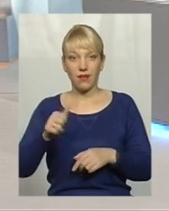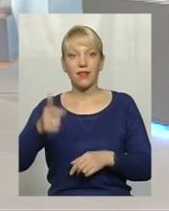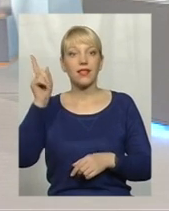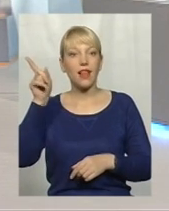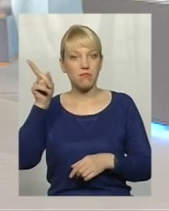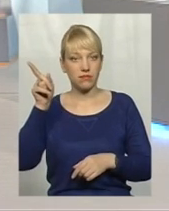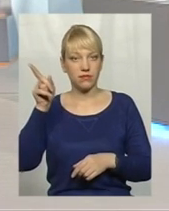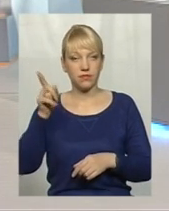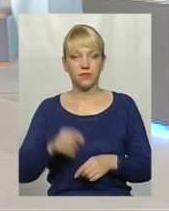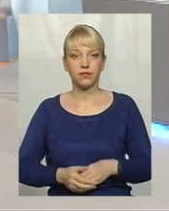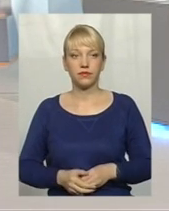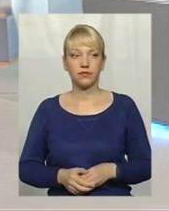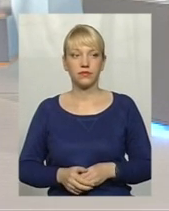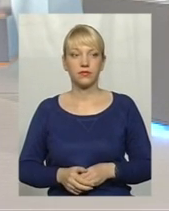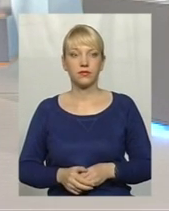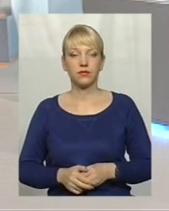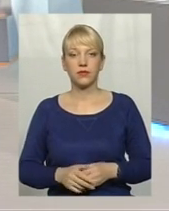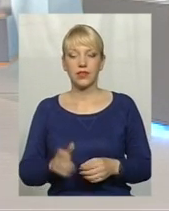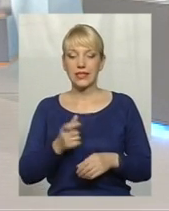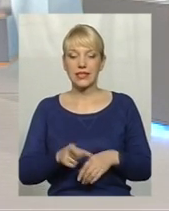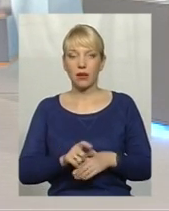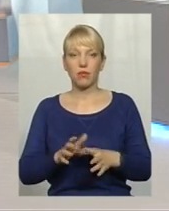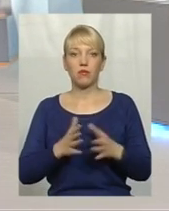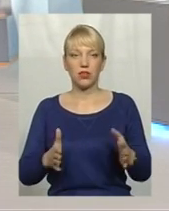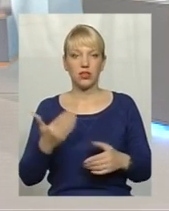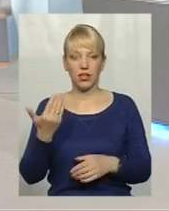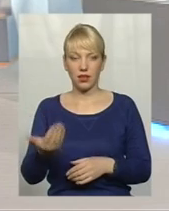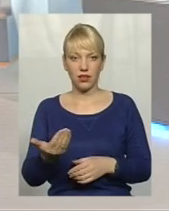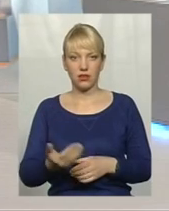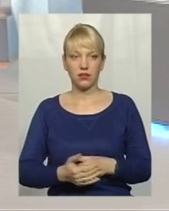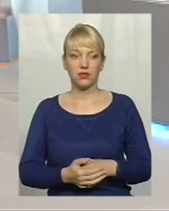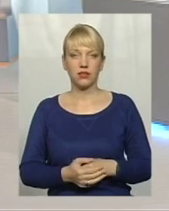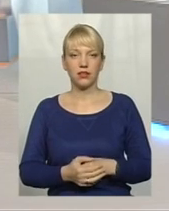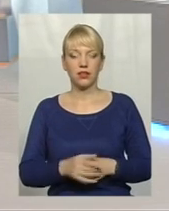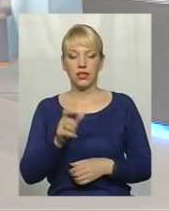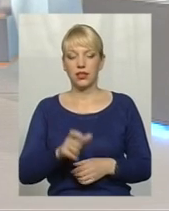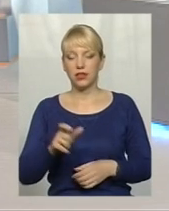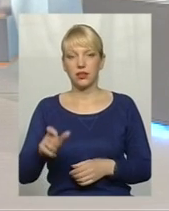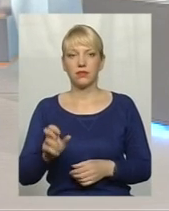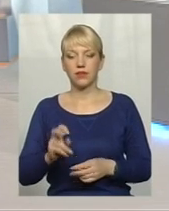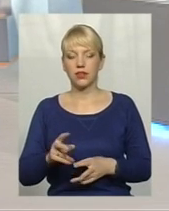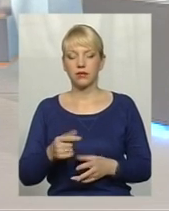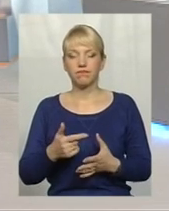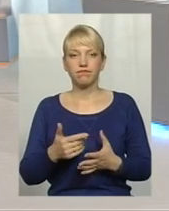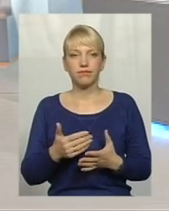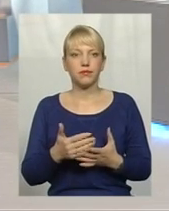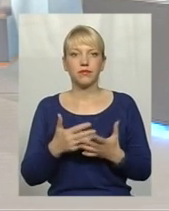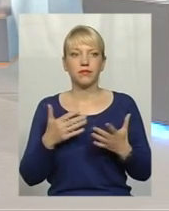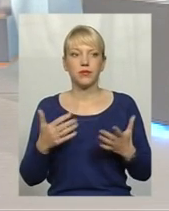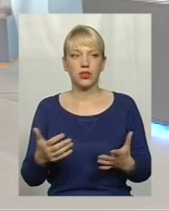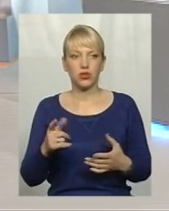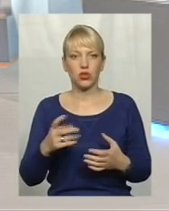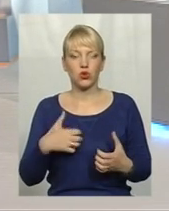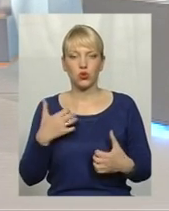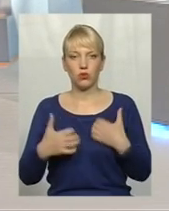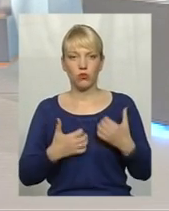саме більше їх, це, знаєте, таке от, саме більше, яке їх